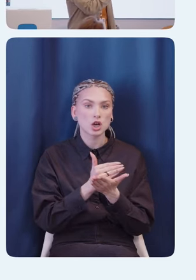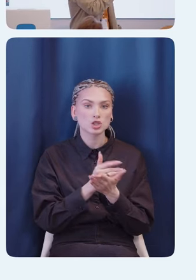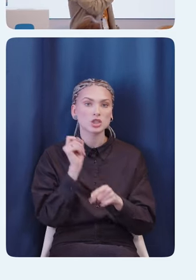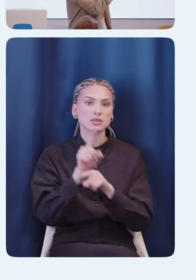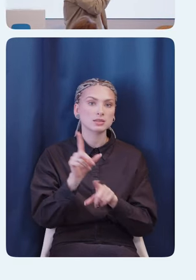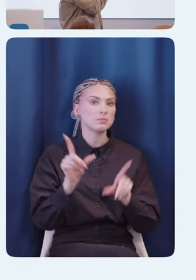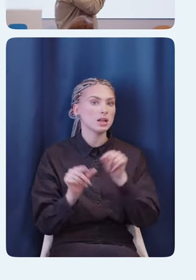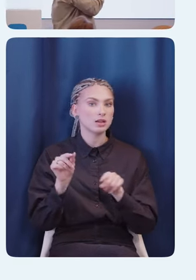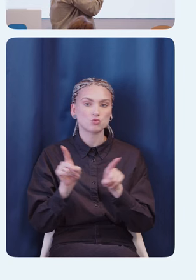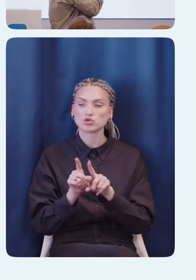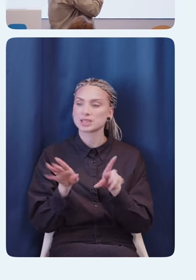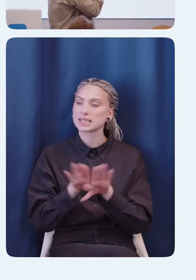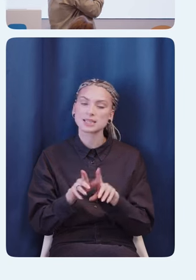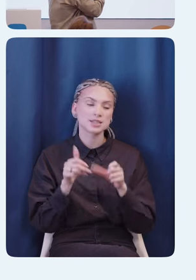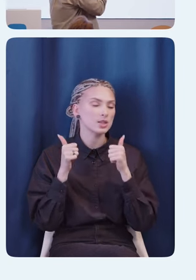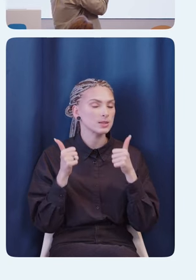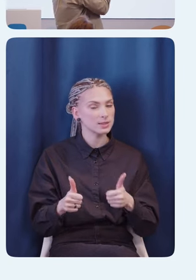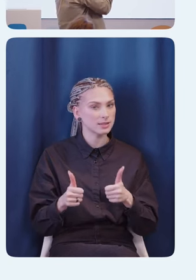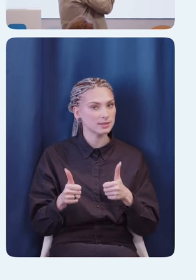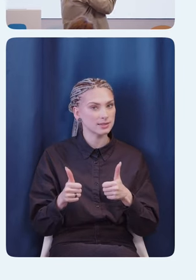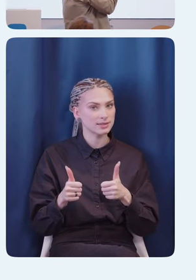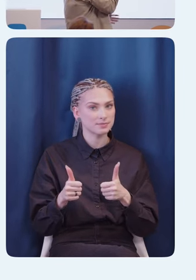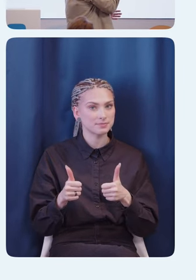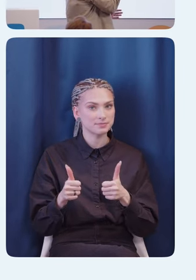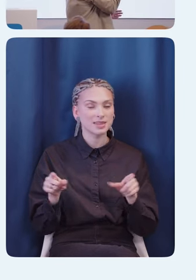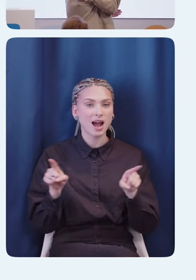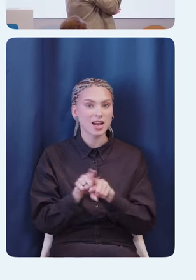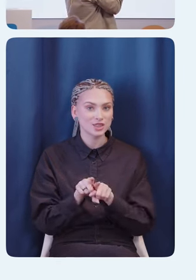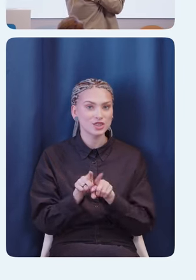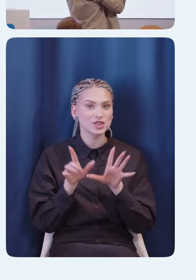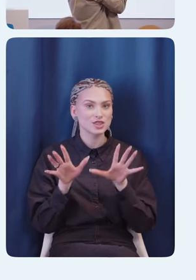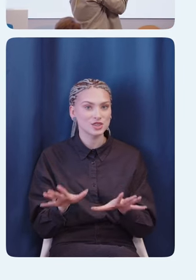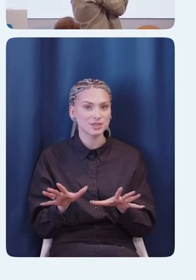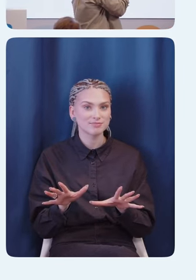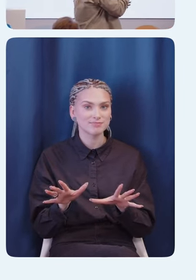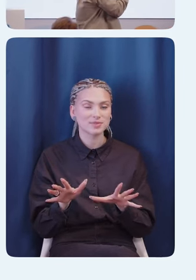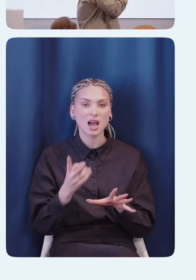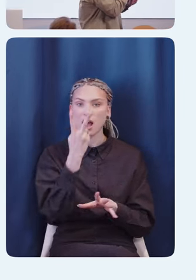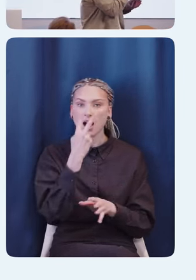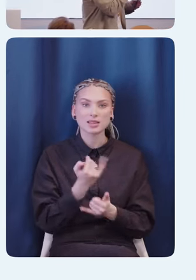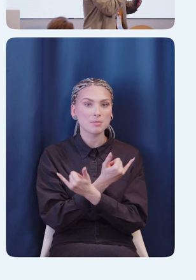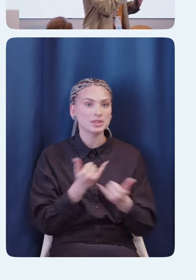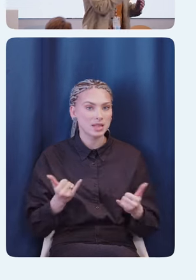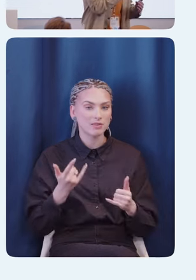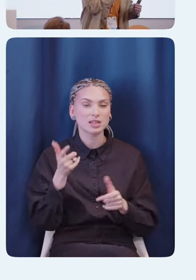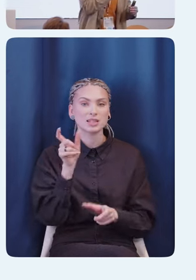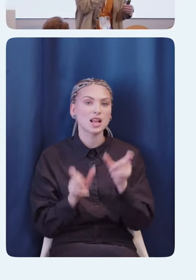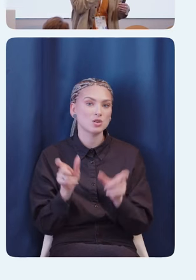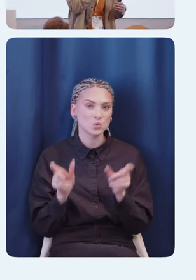заказу молока такие же классные, такие же адаптированные для людей.